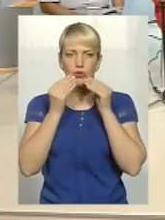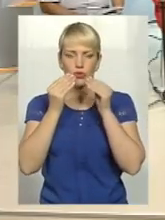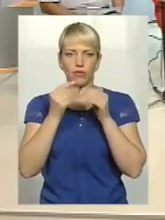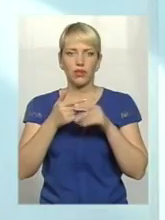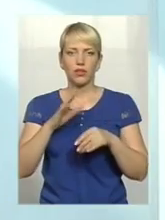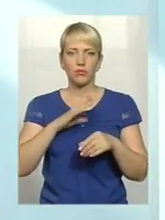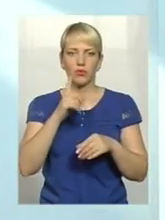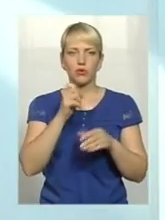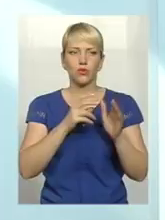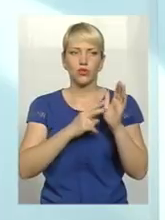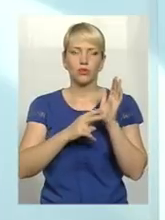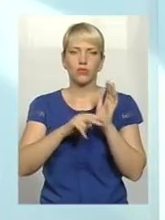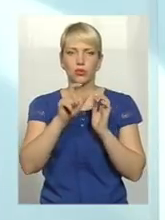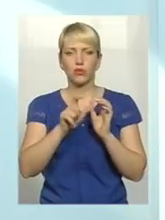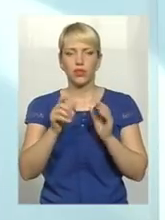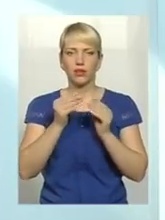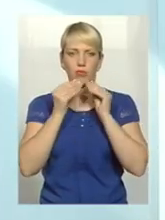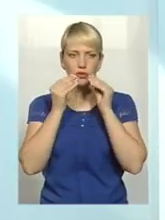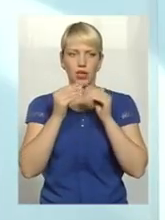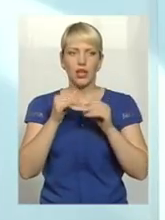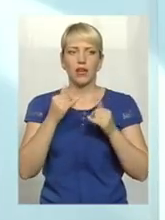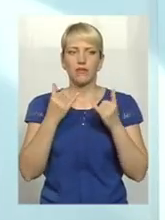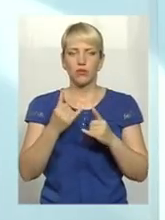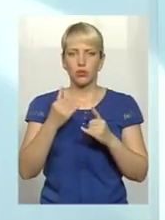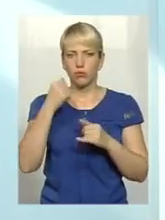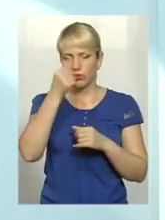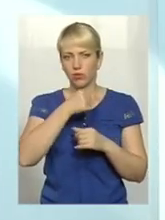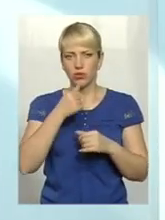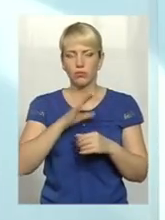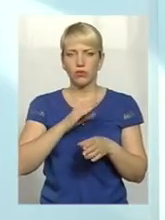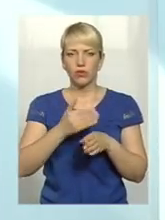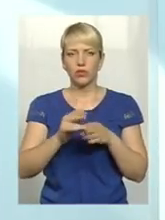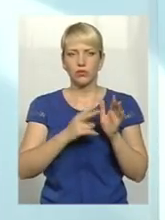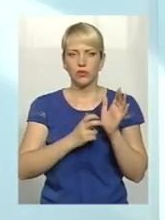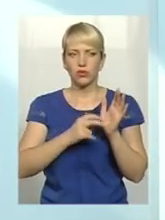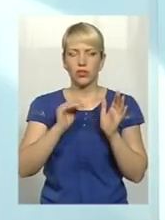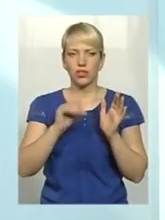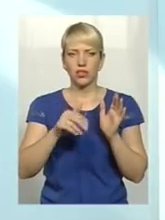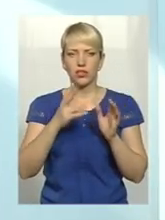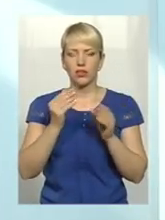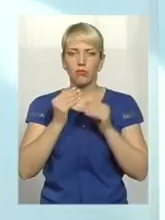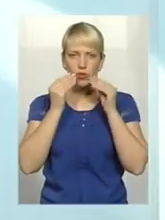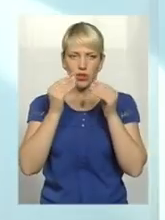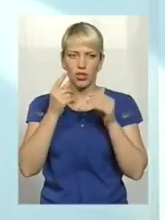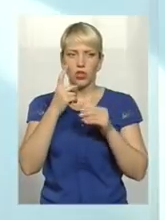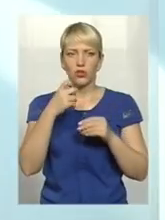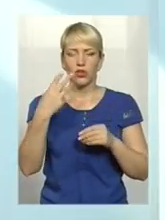170 осіб, крім того, на сьогодні, в цьому році виділено 700 тисяч на протезування, вже запротезовано